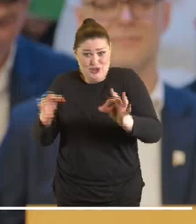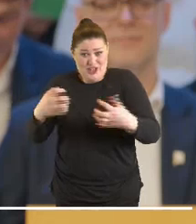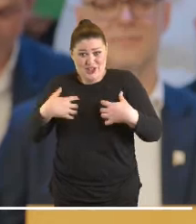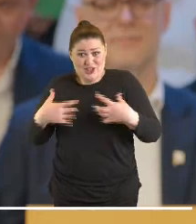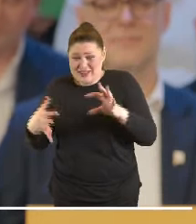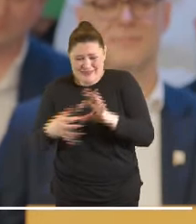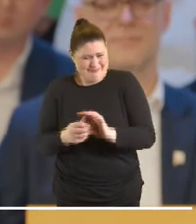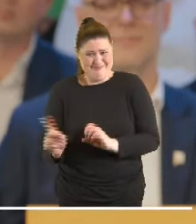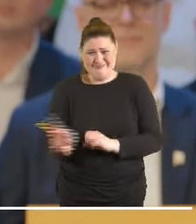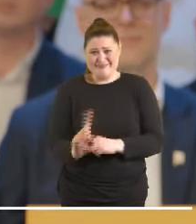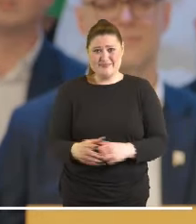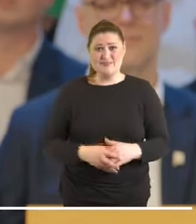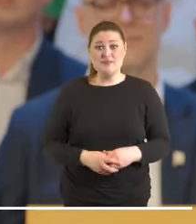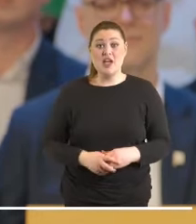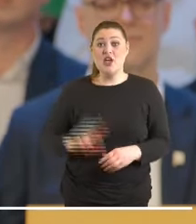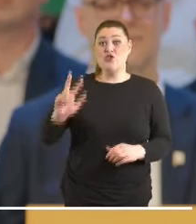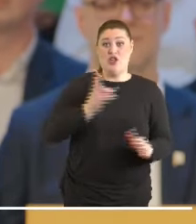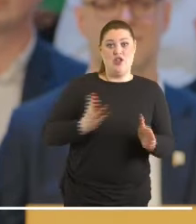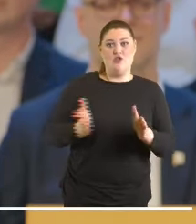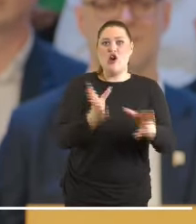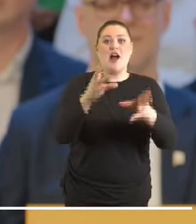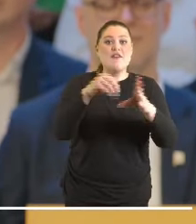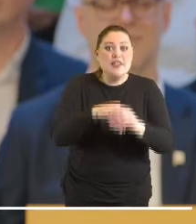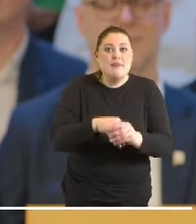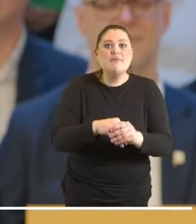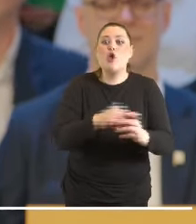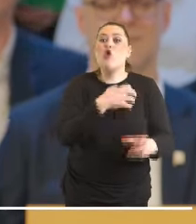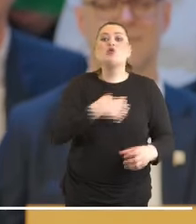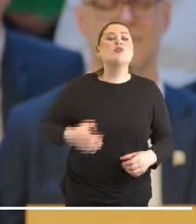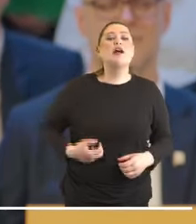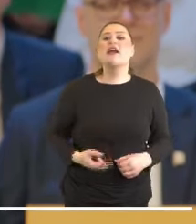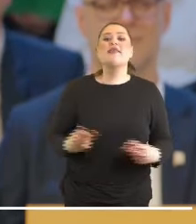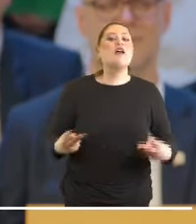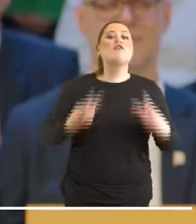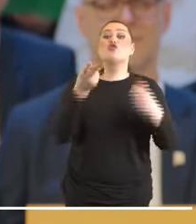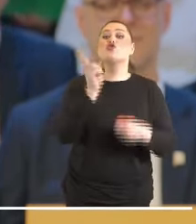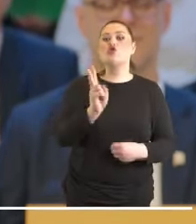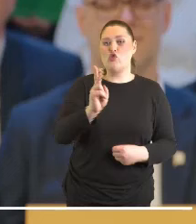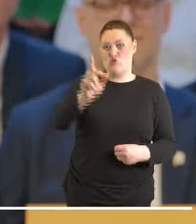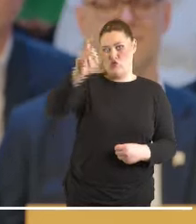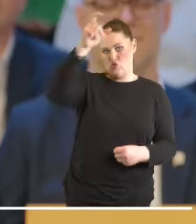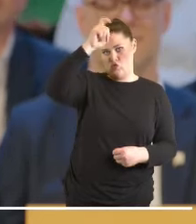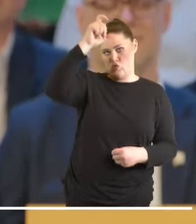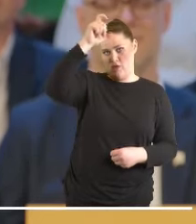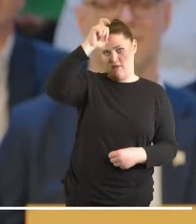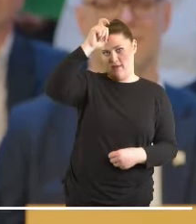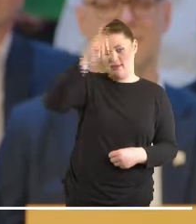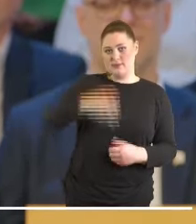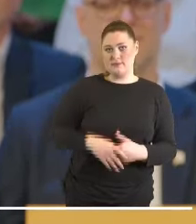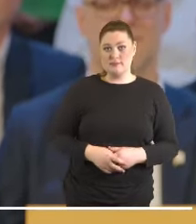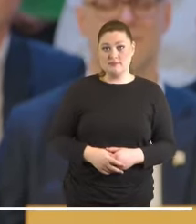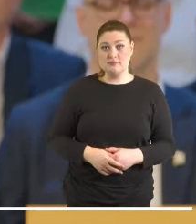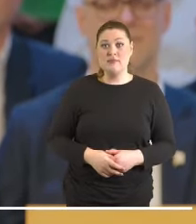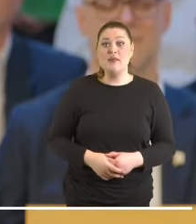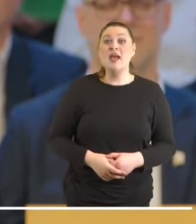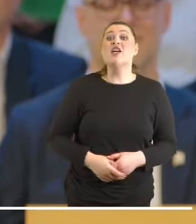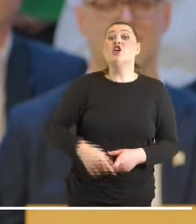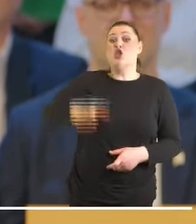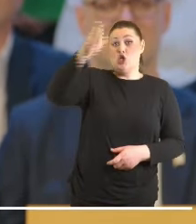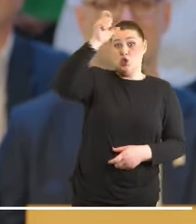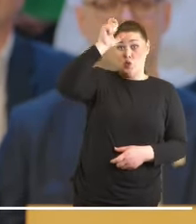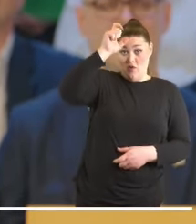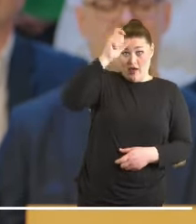gospodarce to człowiek. I tak jak mówiłem, ten, który potrzebuje, uzyskuje pomoc.